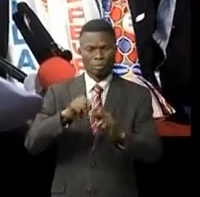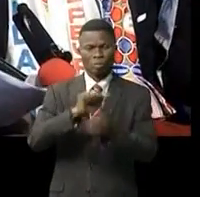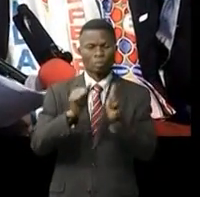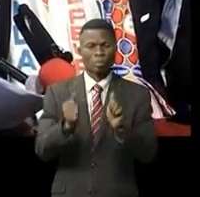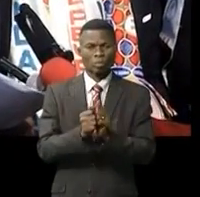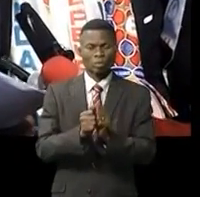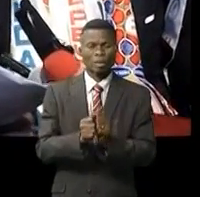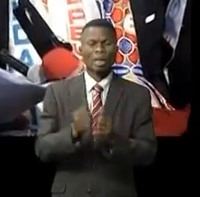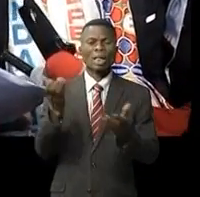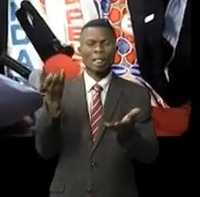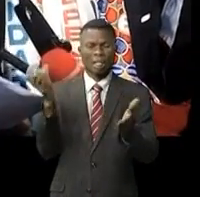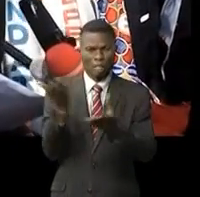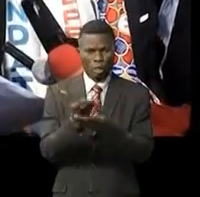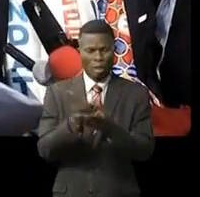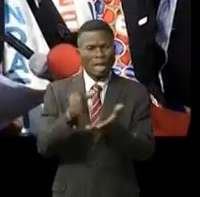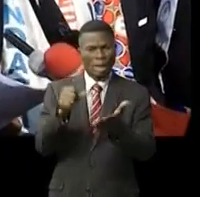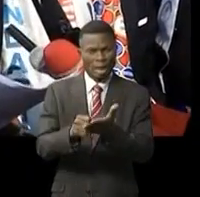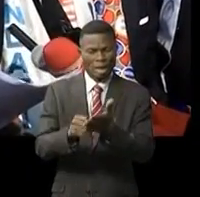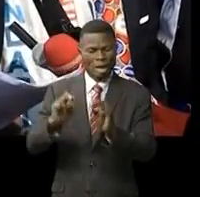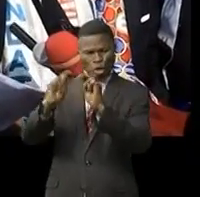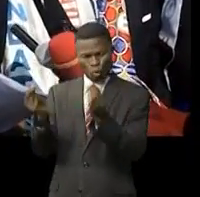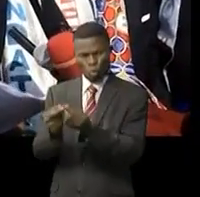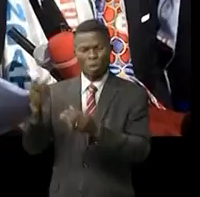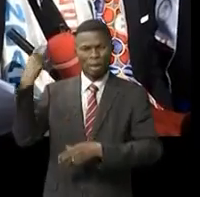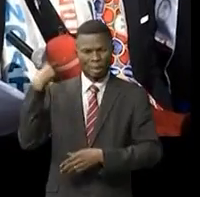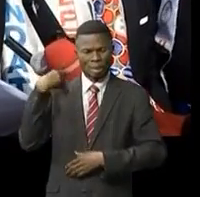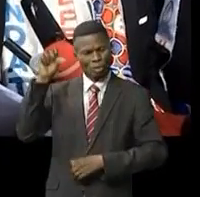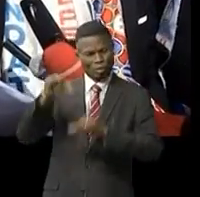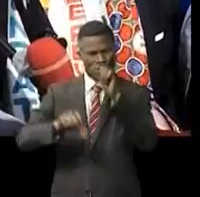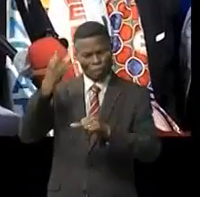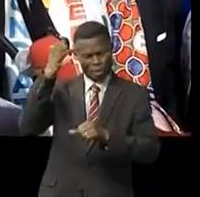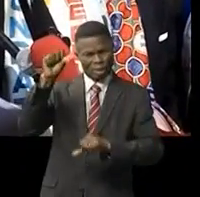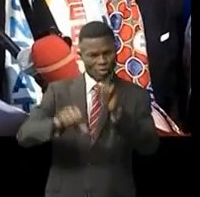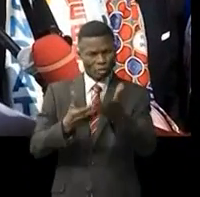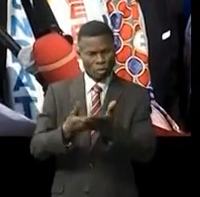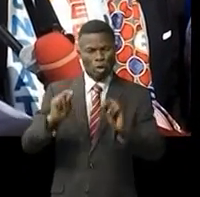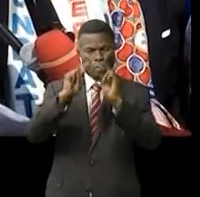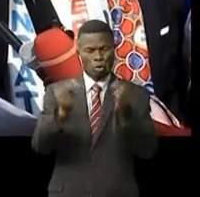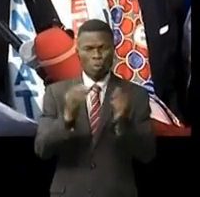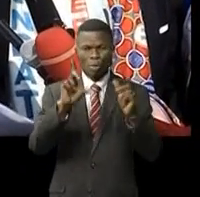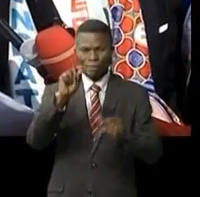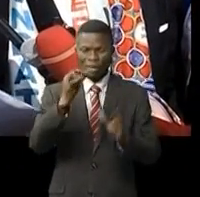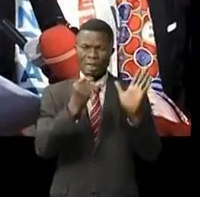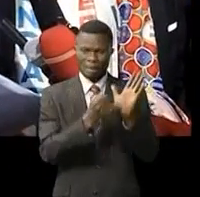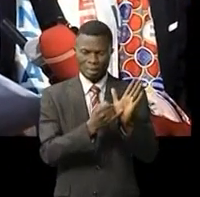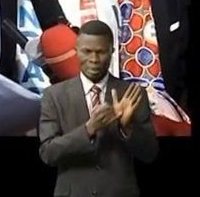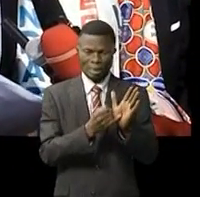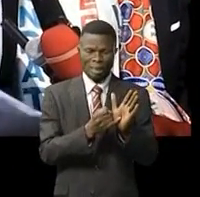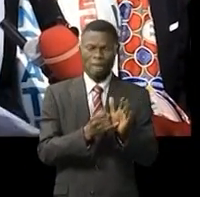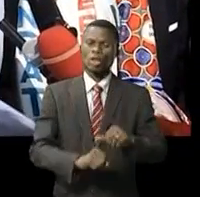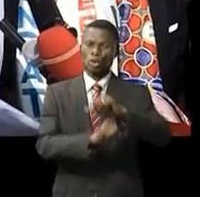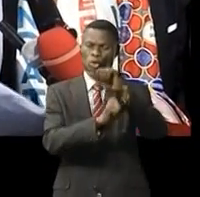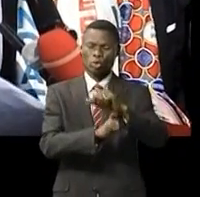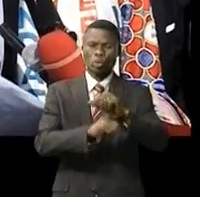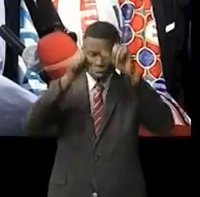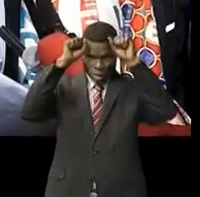fameuse motion initiée par quelques députés nationaux en mal dépositionnement le G26 rassure cependant l'honorable